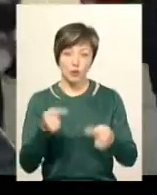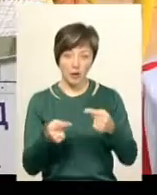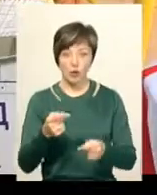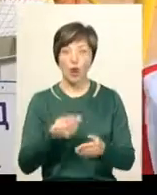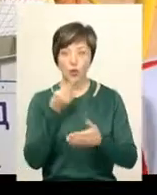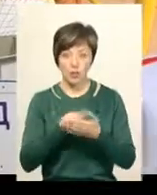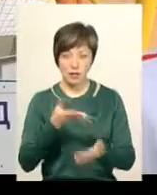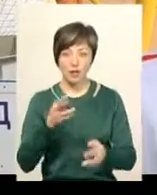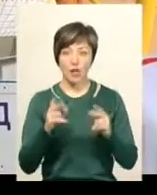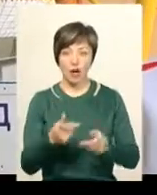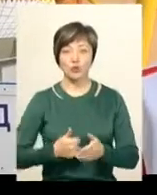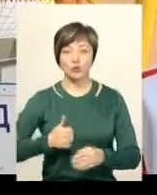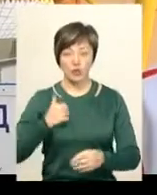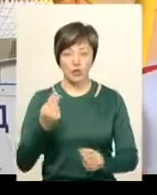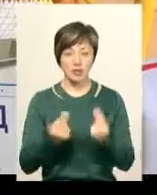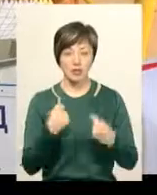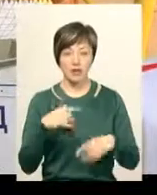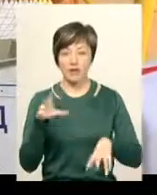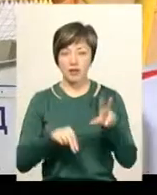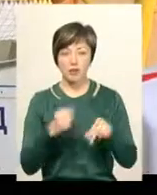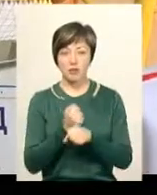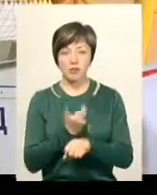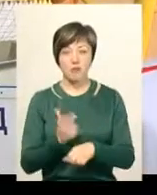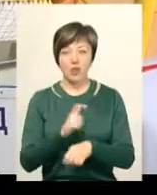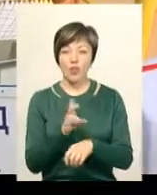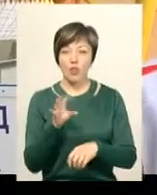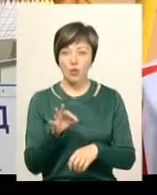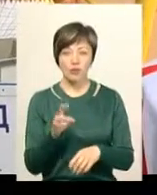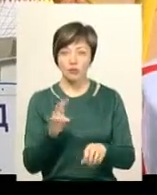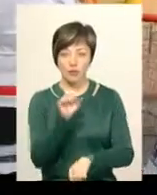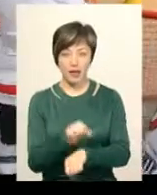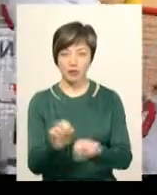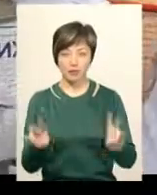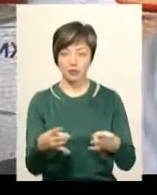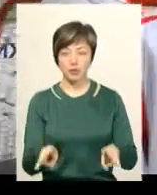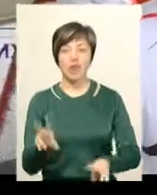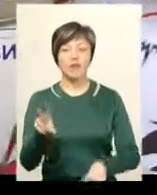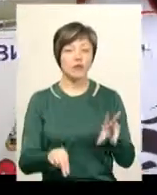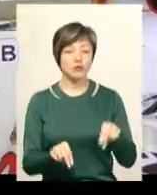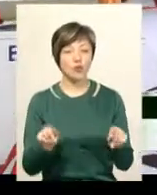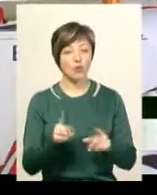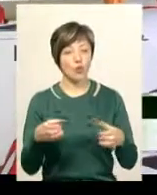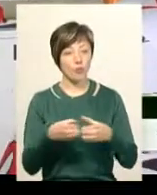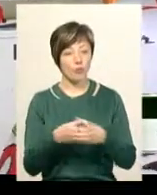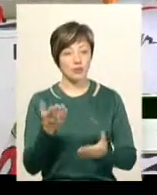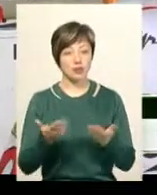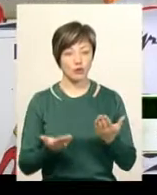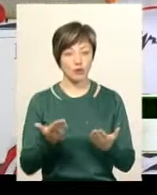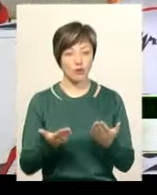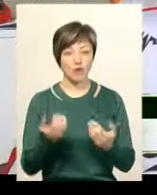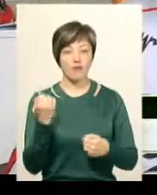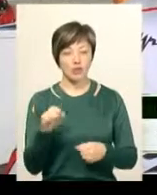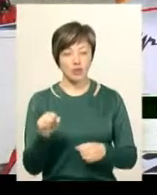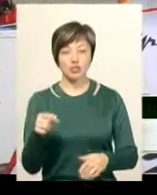гравців. Я вважаю, що я зробив максимум, але я не вважаю, що потрібно на цьому зупинятися. Я вважаю, що команда, якщо вона